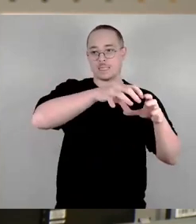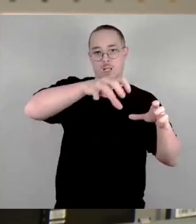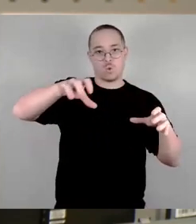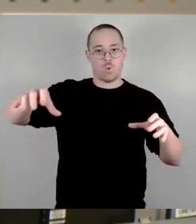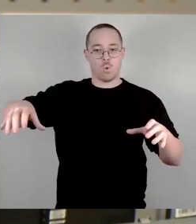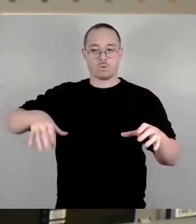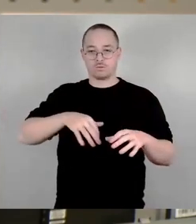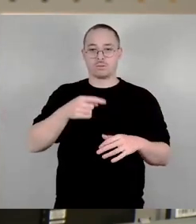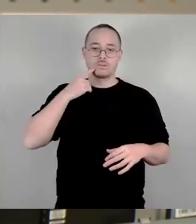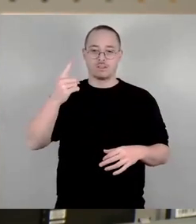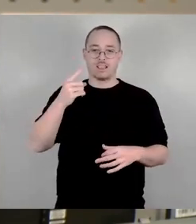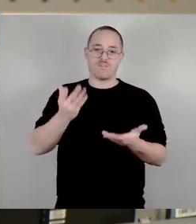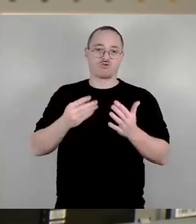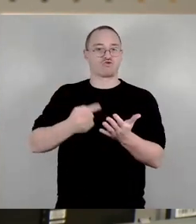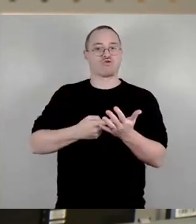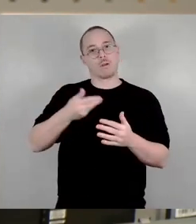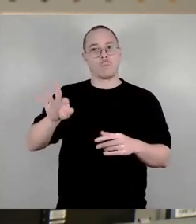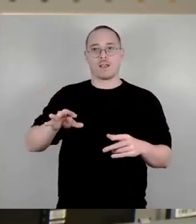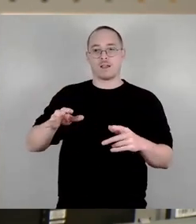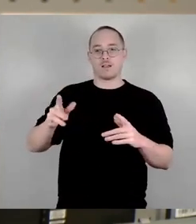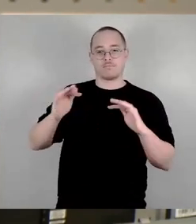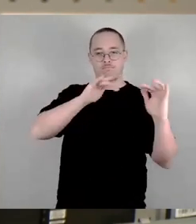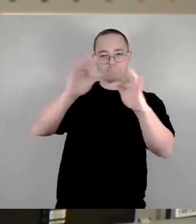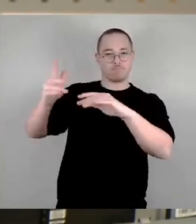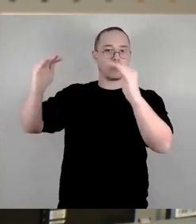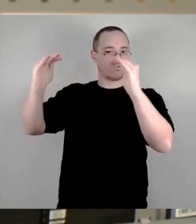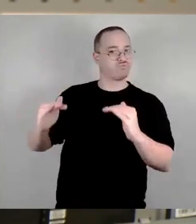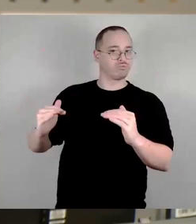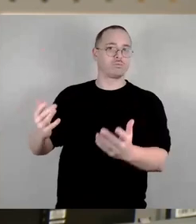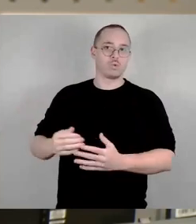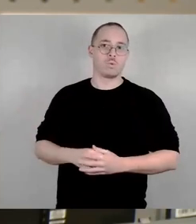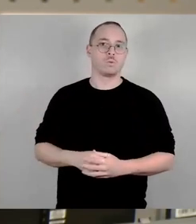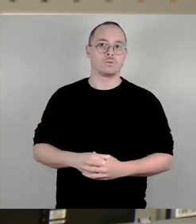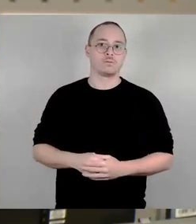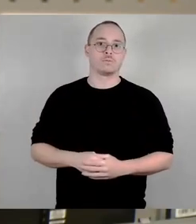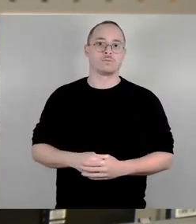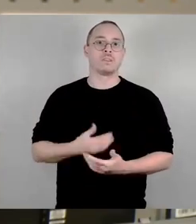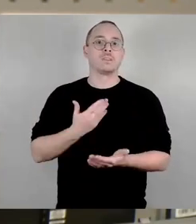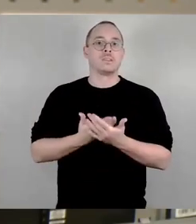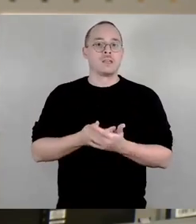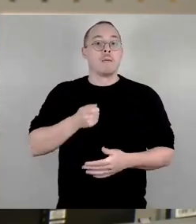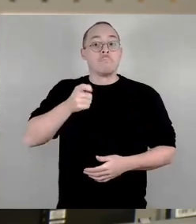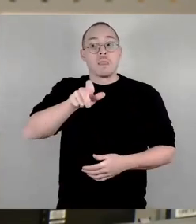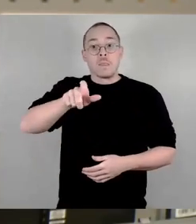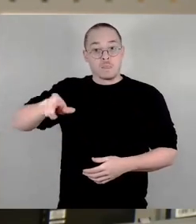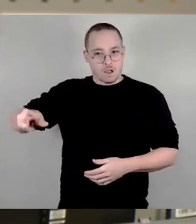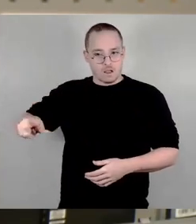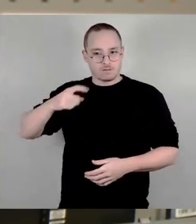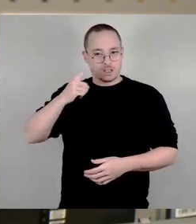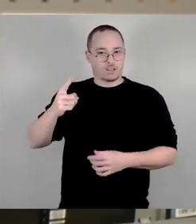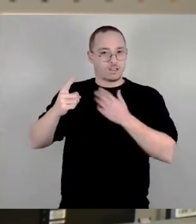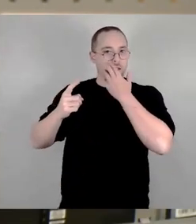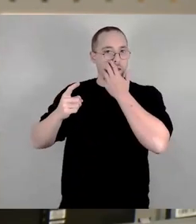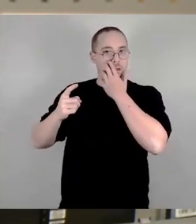wieder eben eine Aufkommensneutralität zu haben. Das heißt, die Mieterinnen und Mieter generell, aber gerade in Großsiedlungen, werden